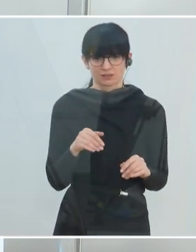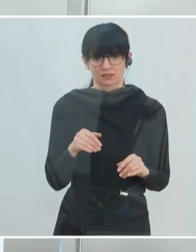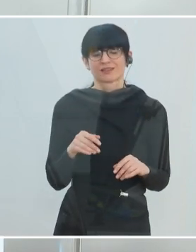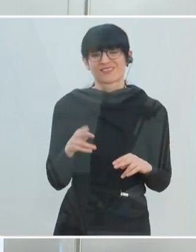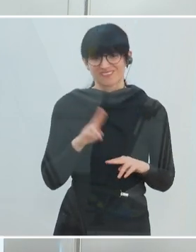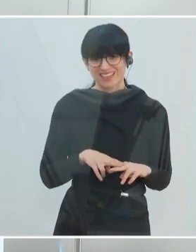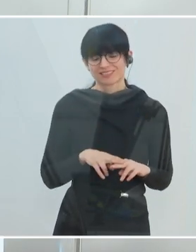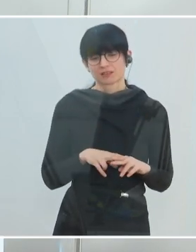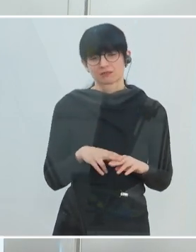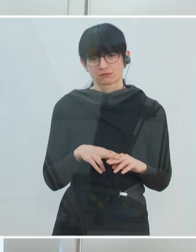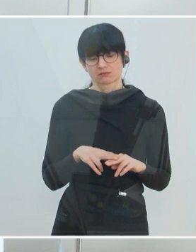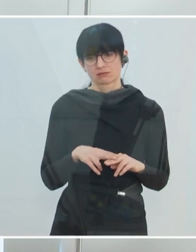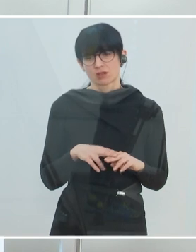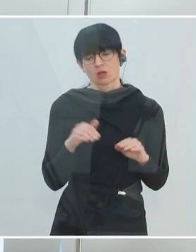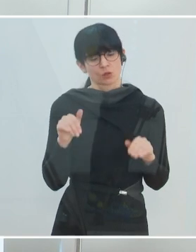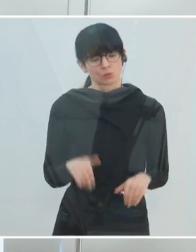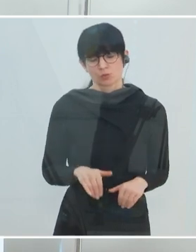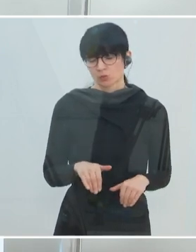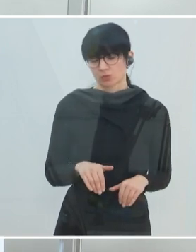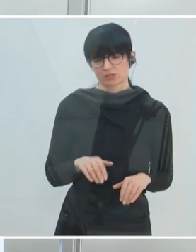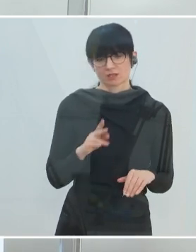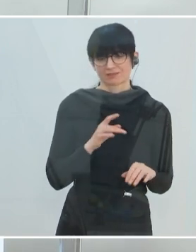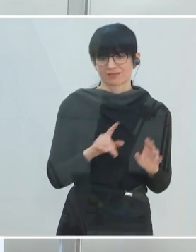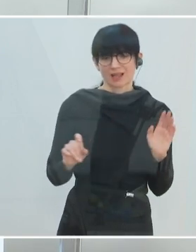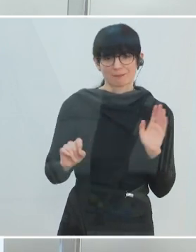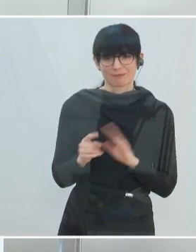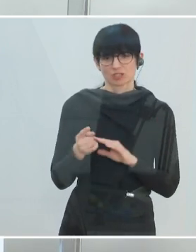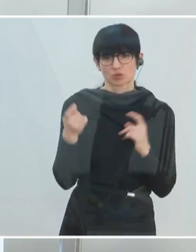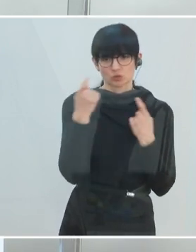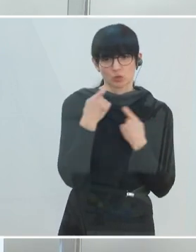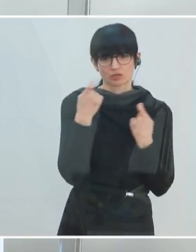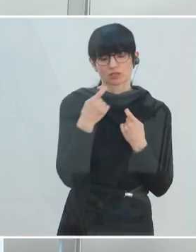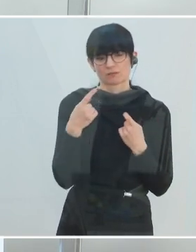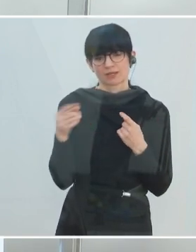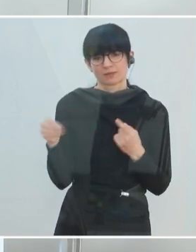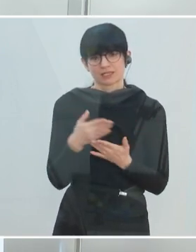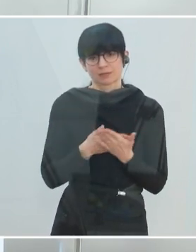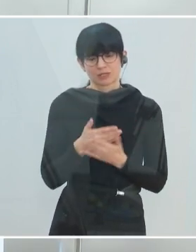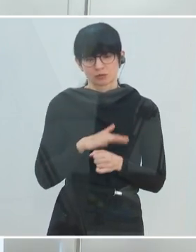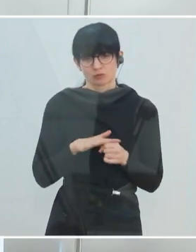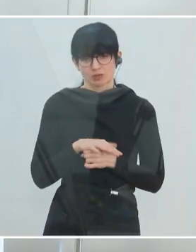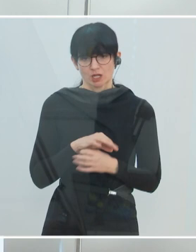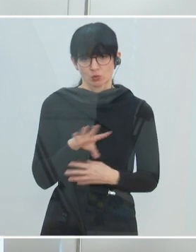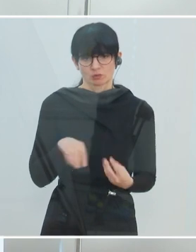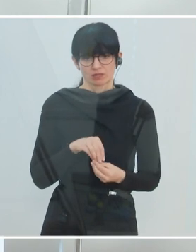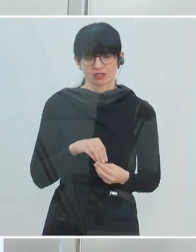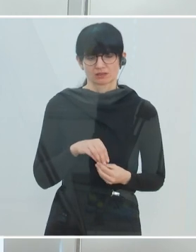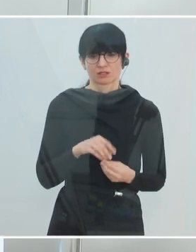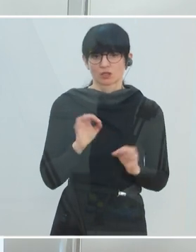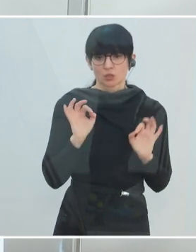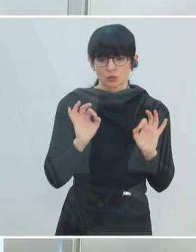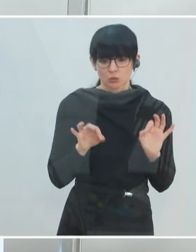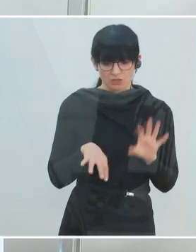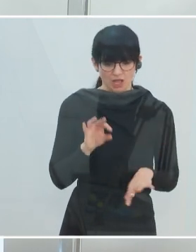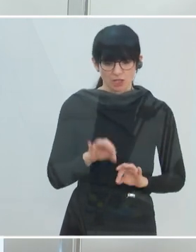dann sollte man auf jeden Fall besonders sorgsam mit dem Bildungsbereich, mit den Schulen umgehen. Ich halte das für eine gute